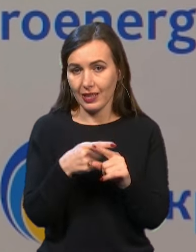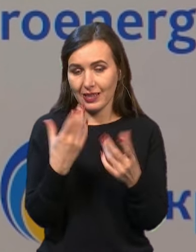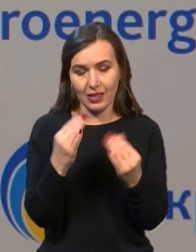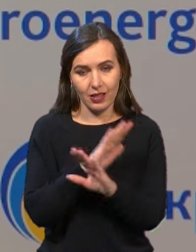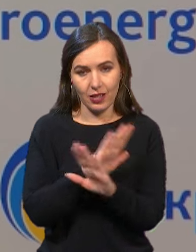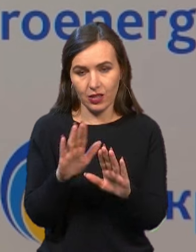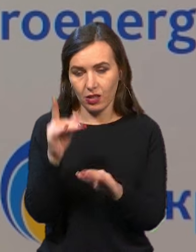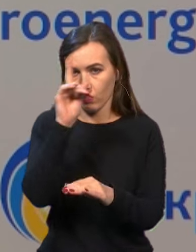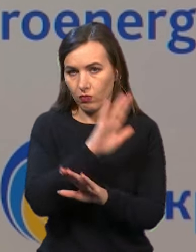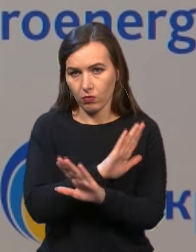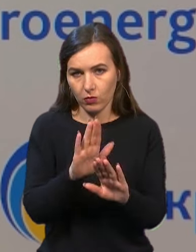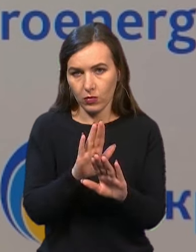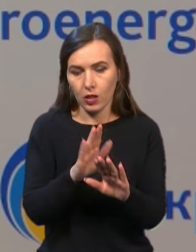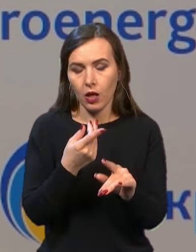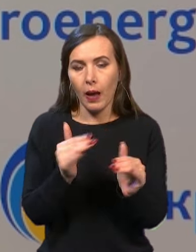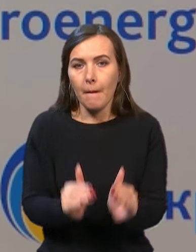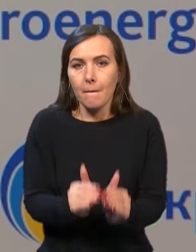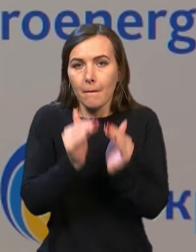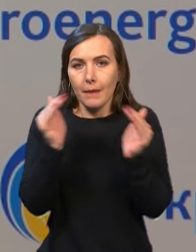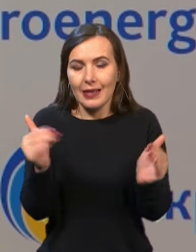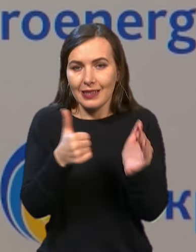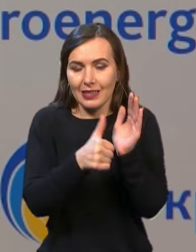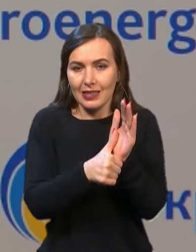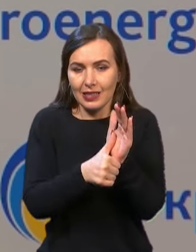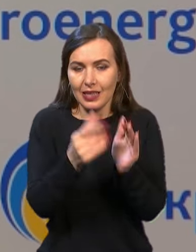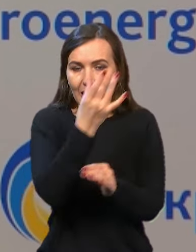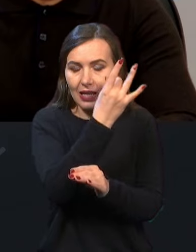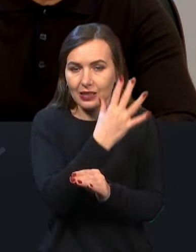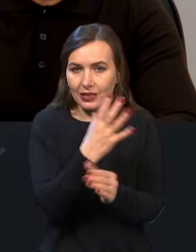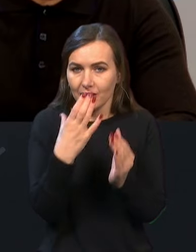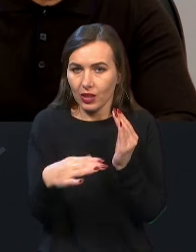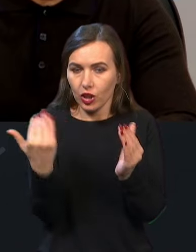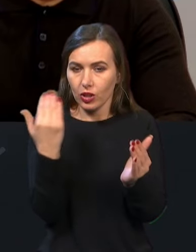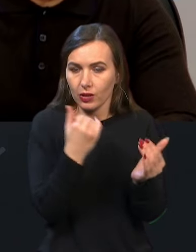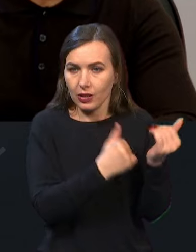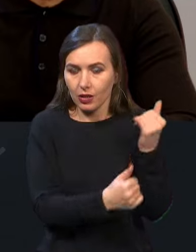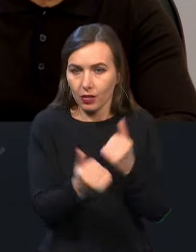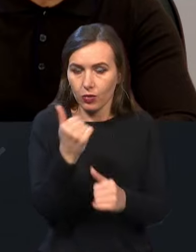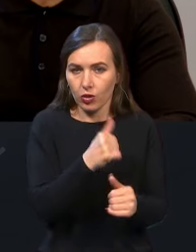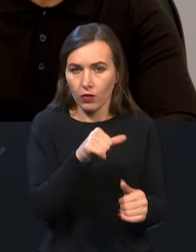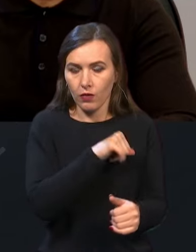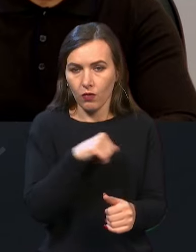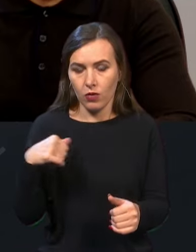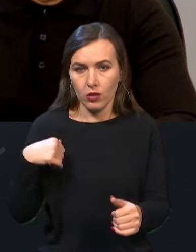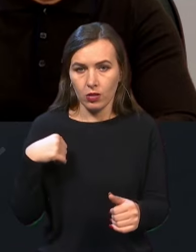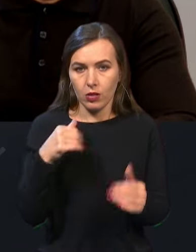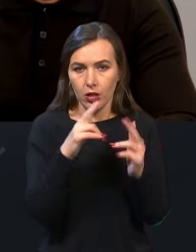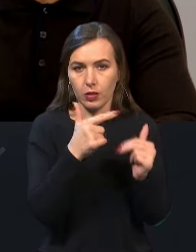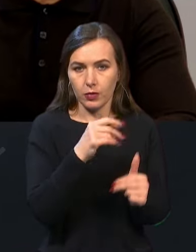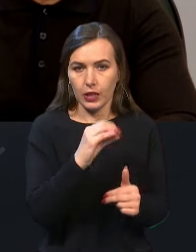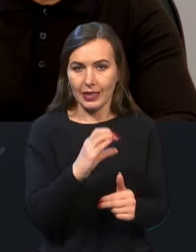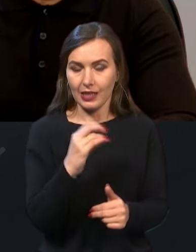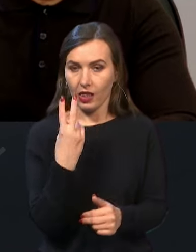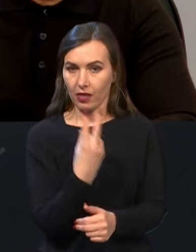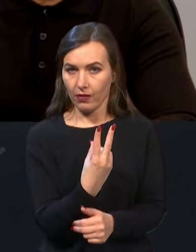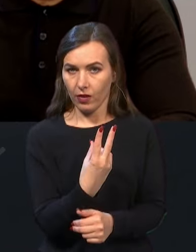тому що більше шести ракет тільки прилетів саме в Дніпро ГЕС-2. Ось,